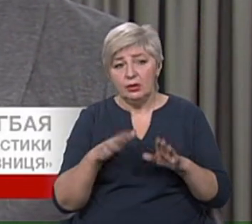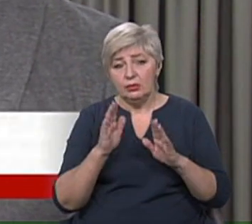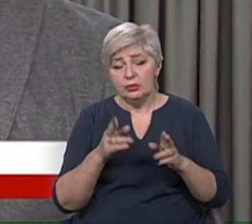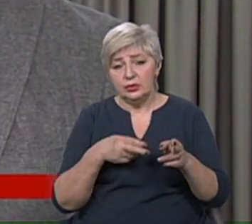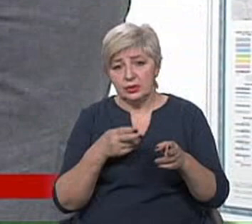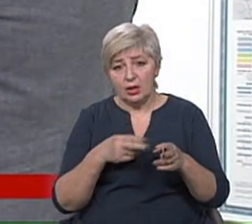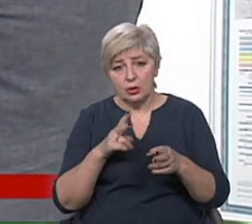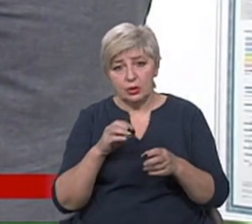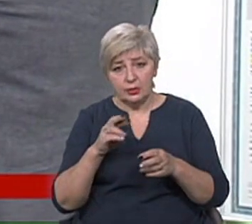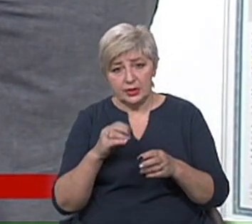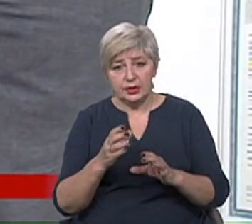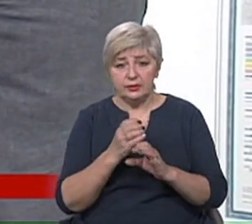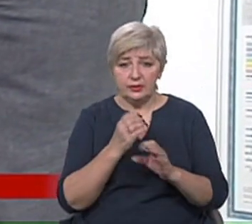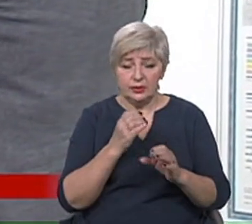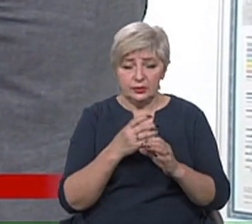локомотивів і вагони.